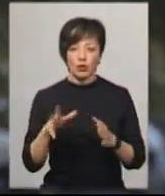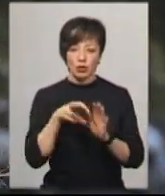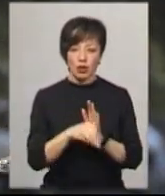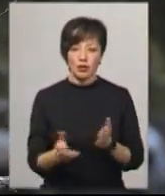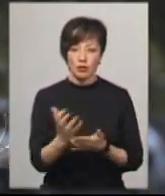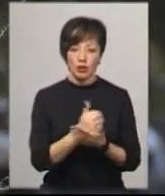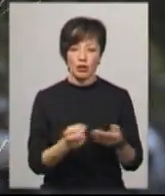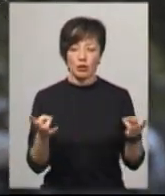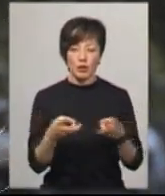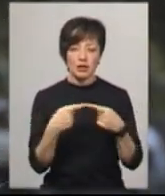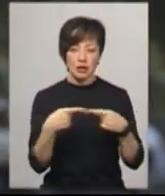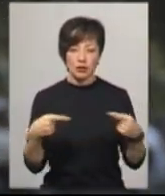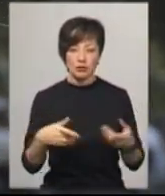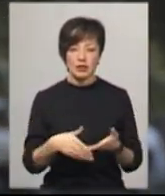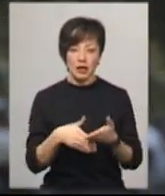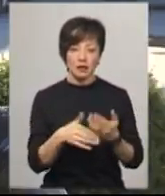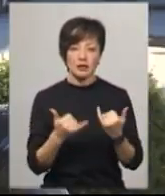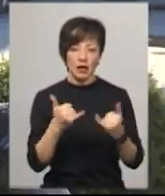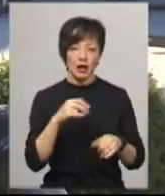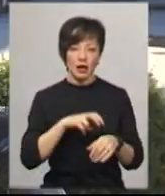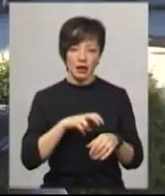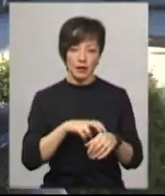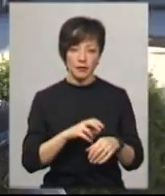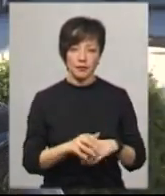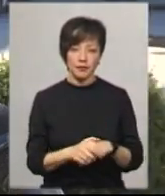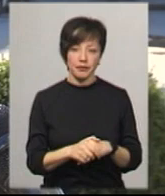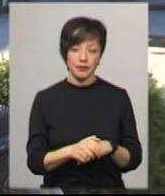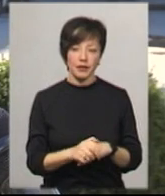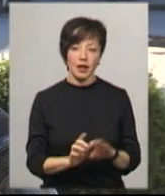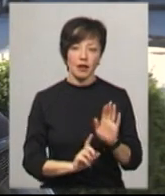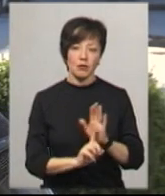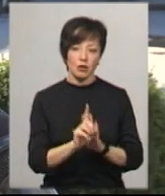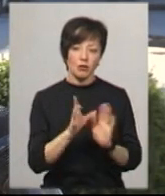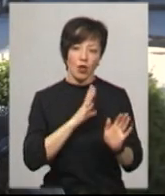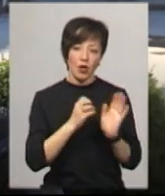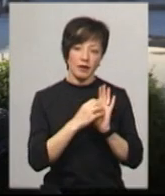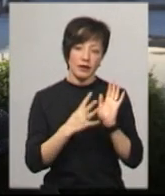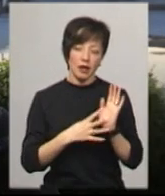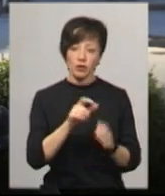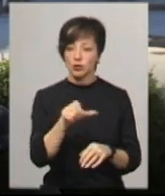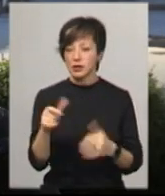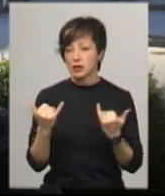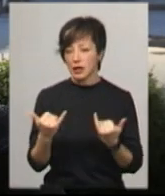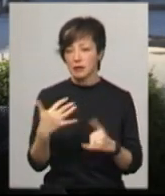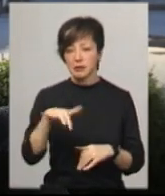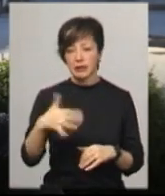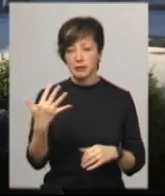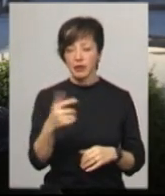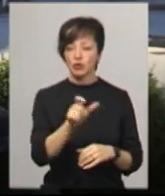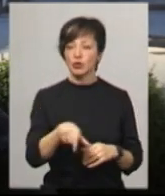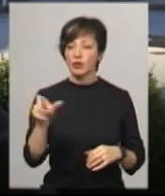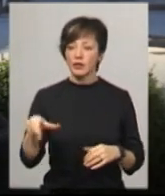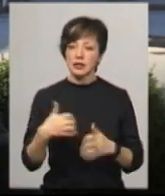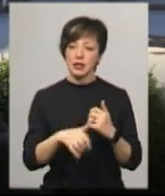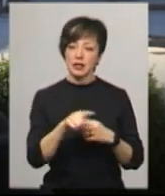збору необхідних засобів захисту для лікарів. На початку це було десь чоловік 19, зараз вже 55 чоловік.